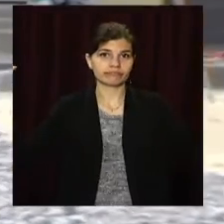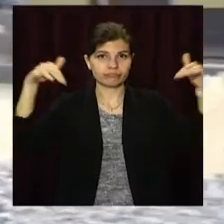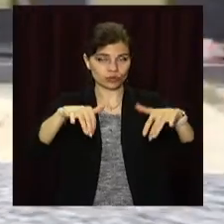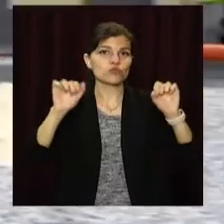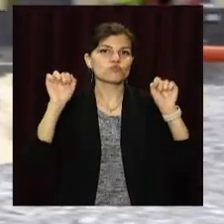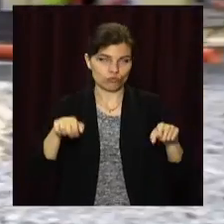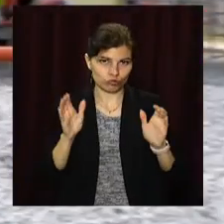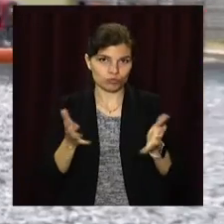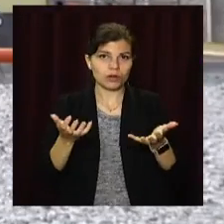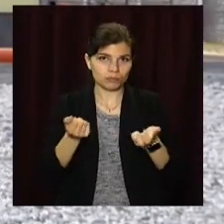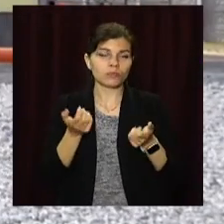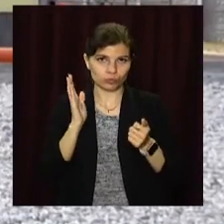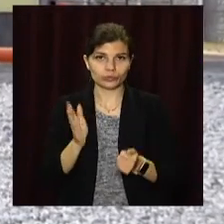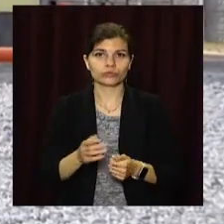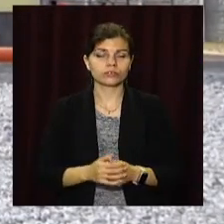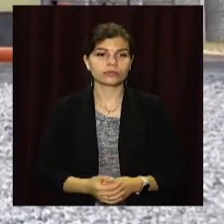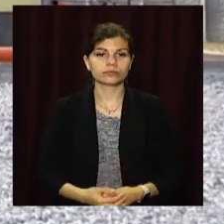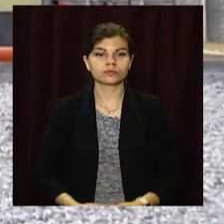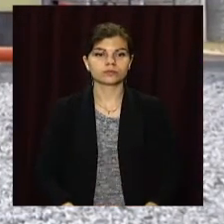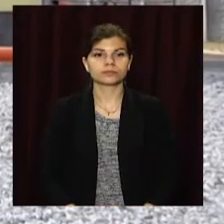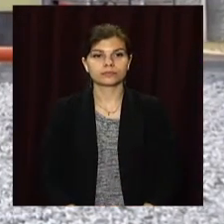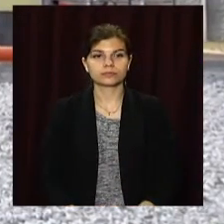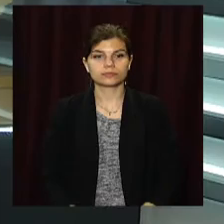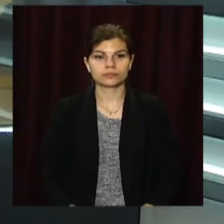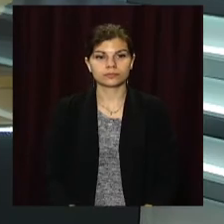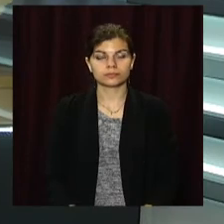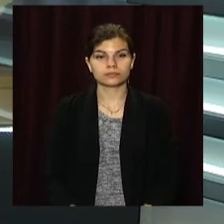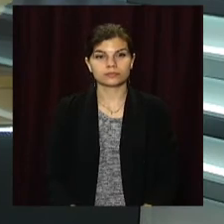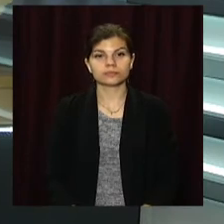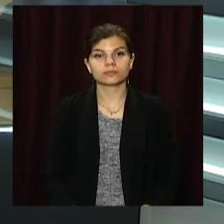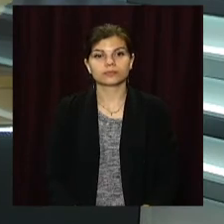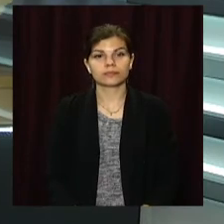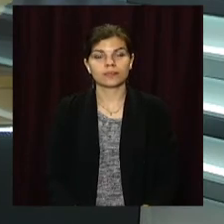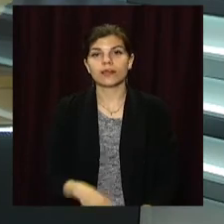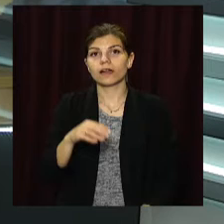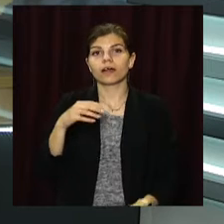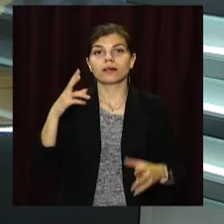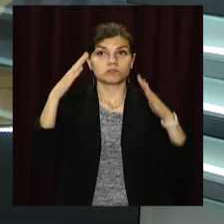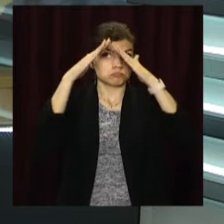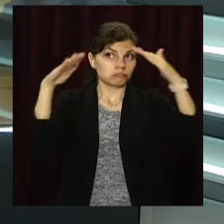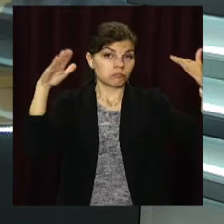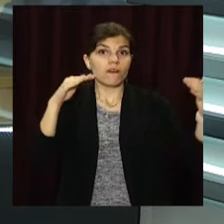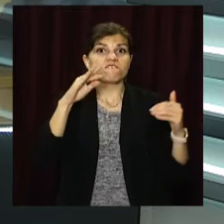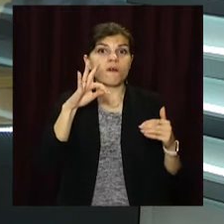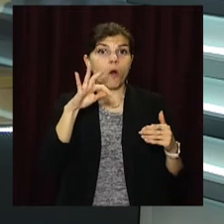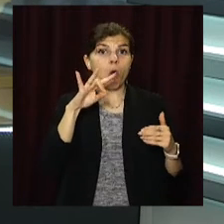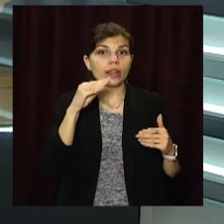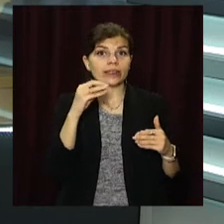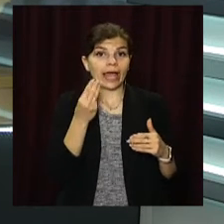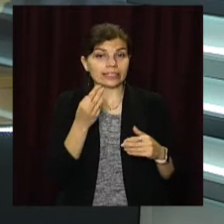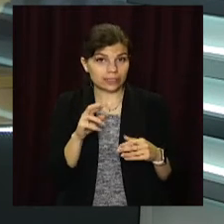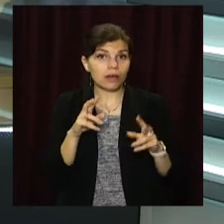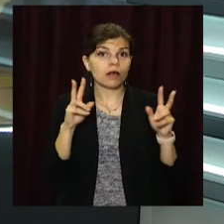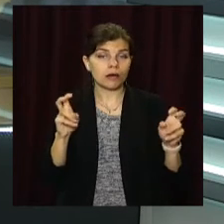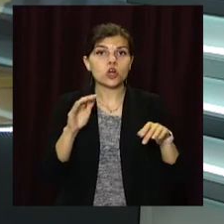Ірада Акімова, Максим Олещенко, ОПНЮС, телеканал «Відкритий». «Фортеця добра» – таку назву має малий